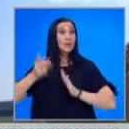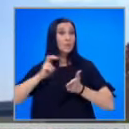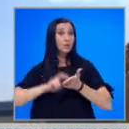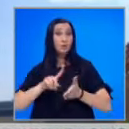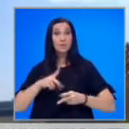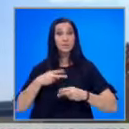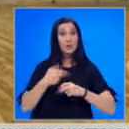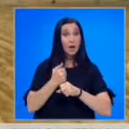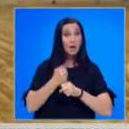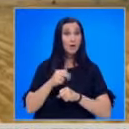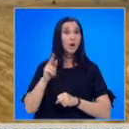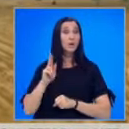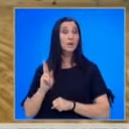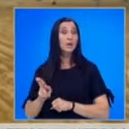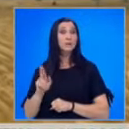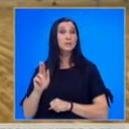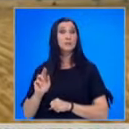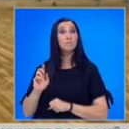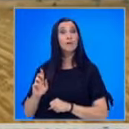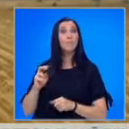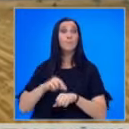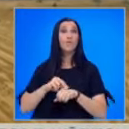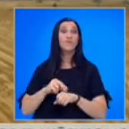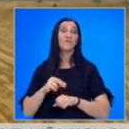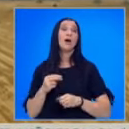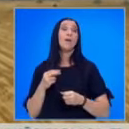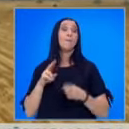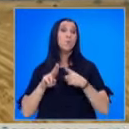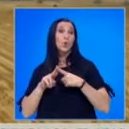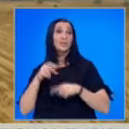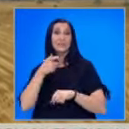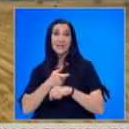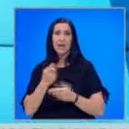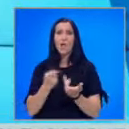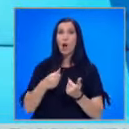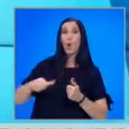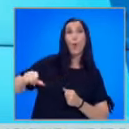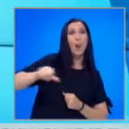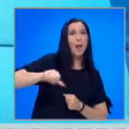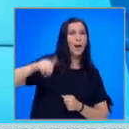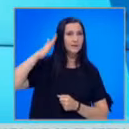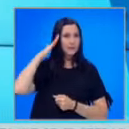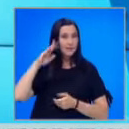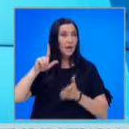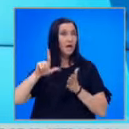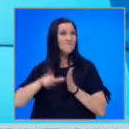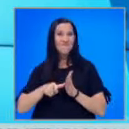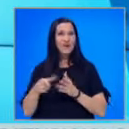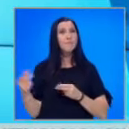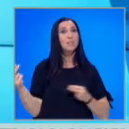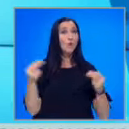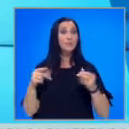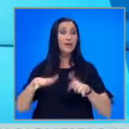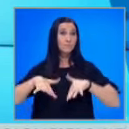ток, днес спряха работа КЦБ Пловди в прогрес Стара Загора и няколко леарни във страната. А временната комисия в